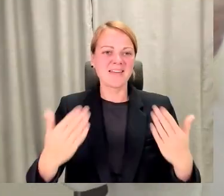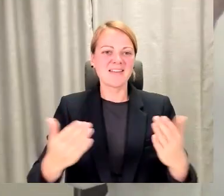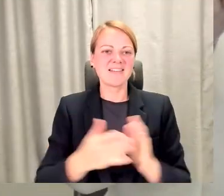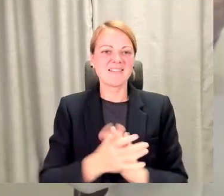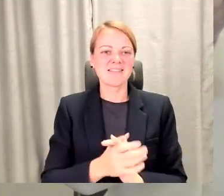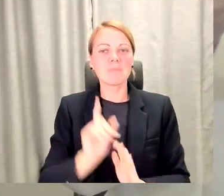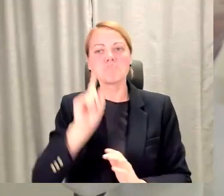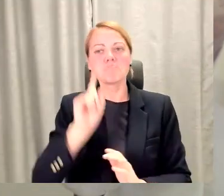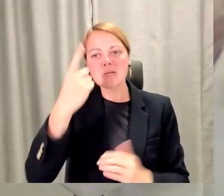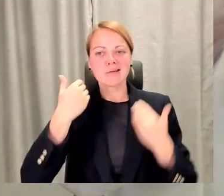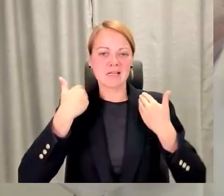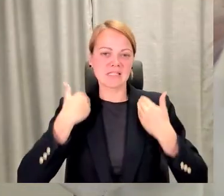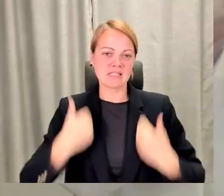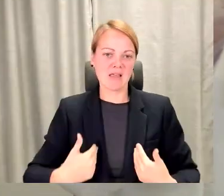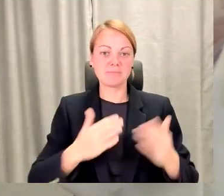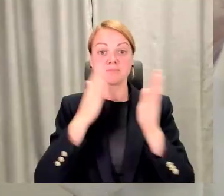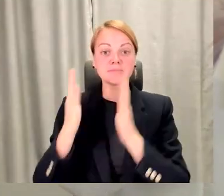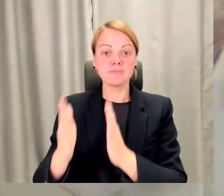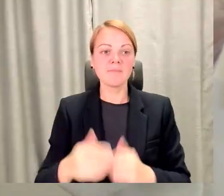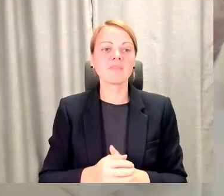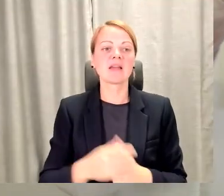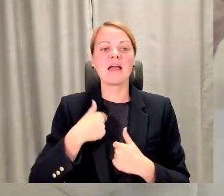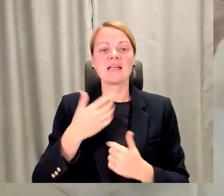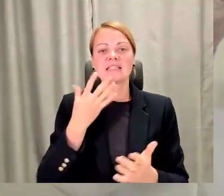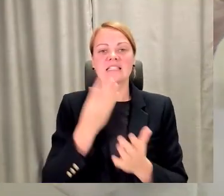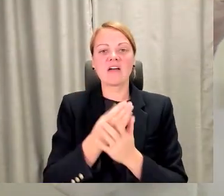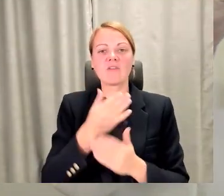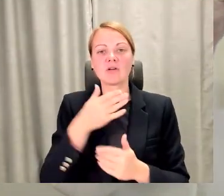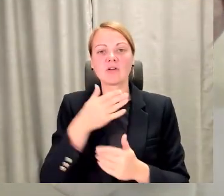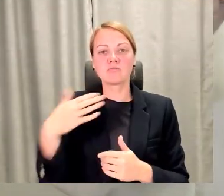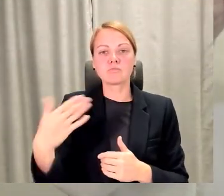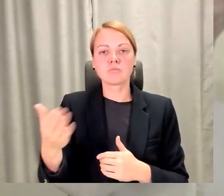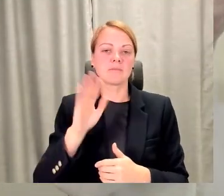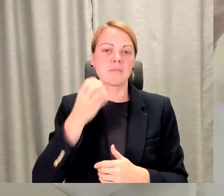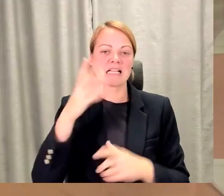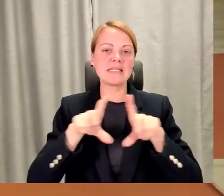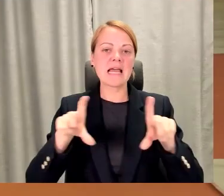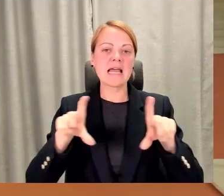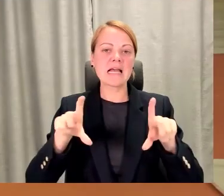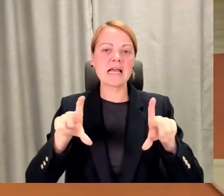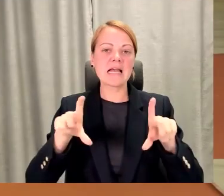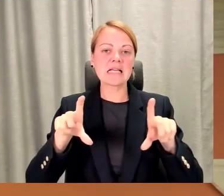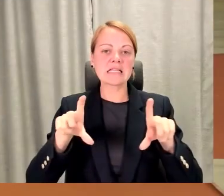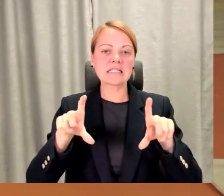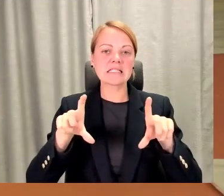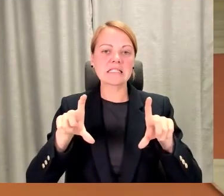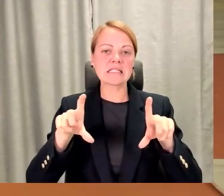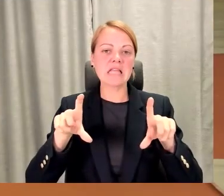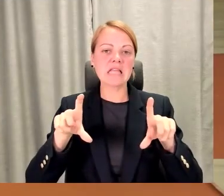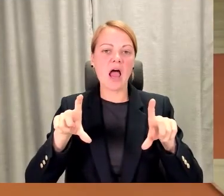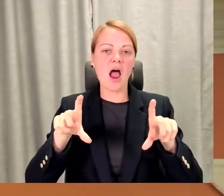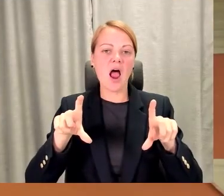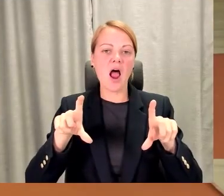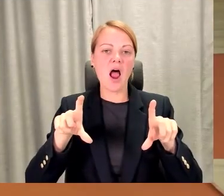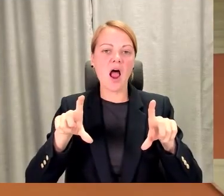Jā, es no savas puses tā kā pārstāvīju uzglītības iestādi. Tad, laikam būtu nepareizi teikt, kāpēc, bet es varu